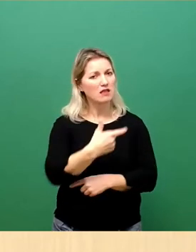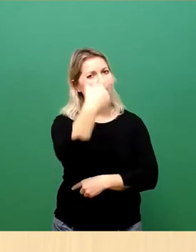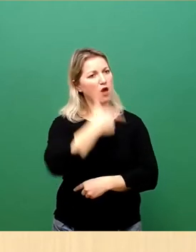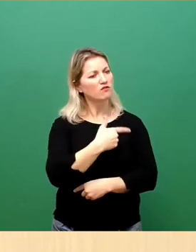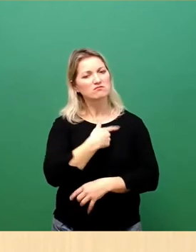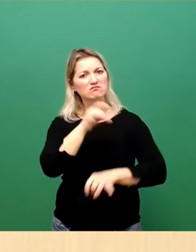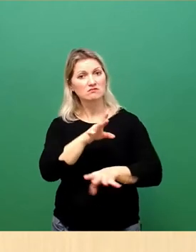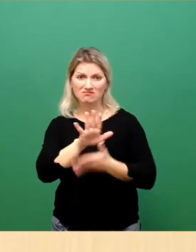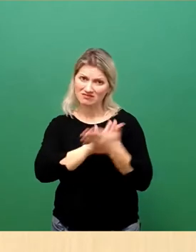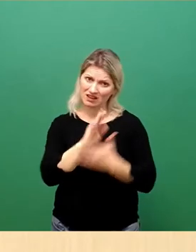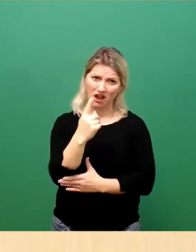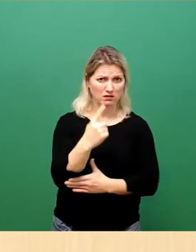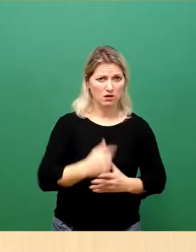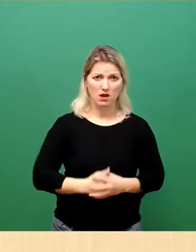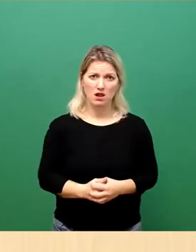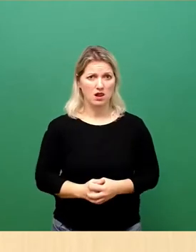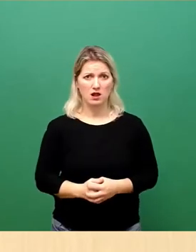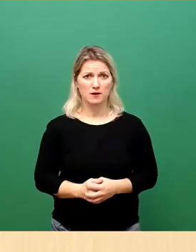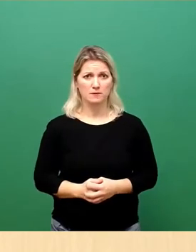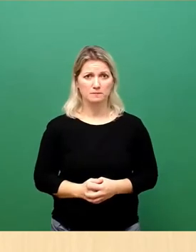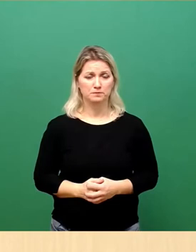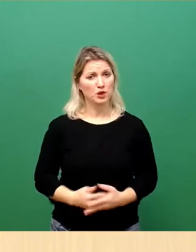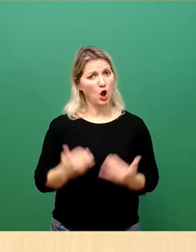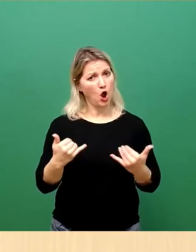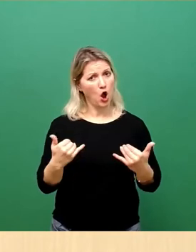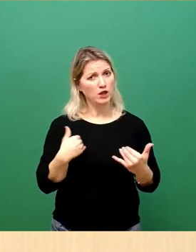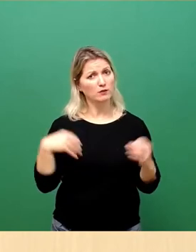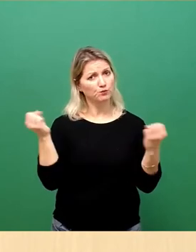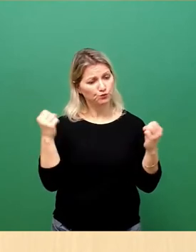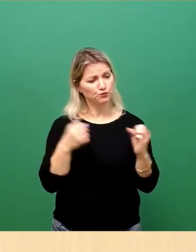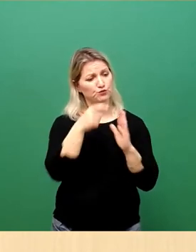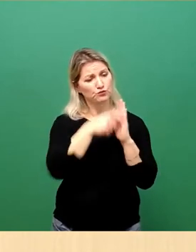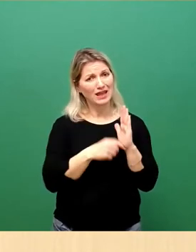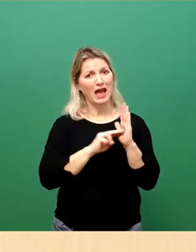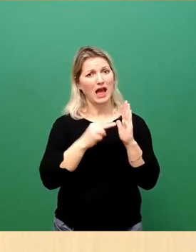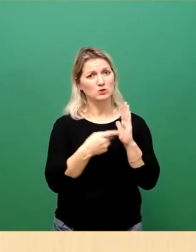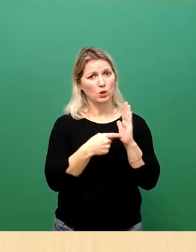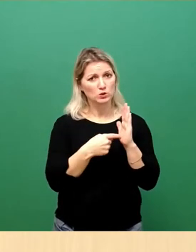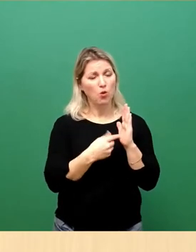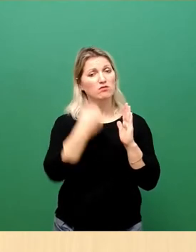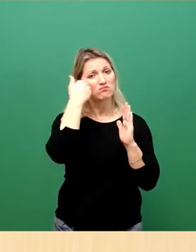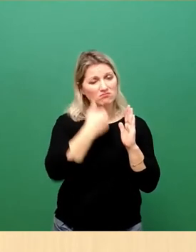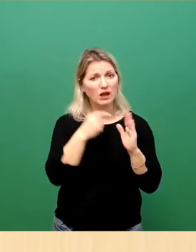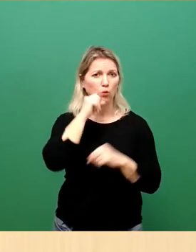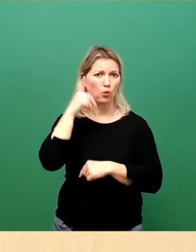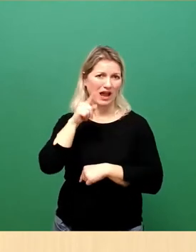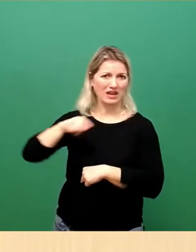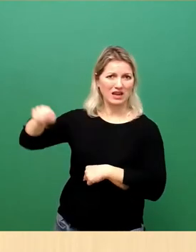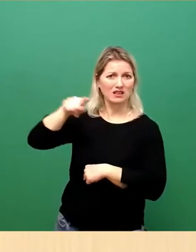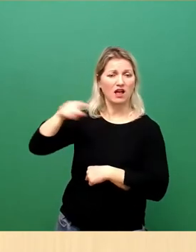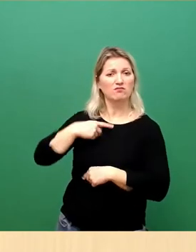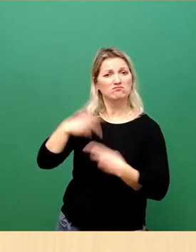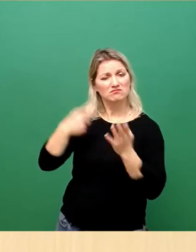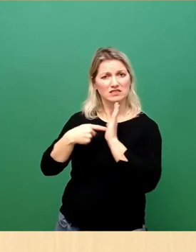Lassen Sie uns mit der heutigen Resolution dem ukrainischen Volk unsere volle Solidarität und Unterstützung zukommen